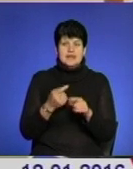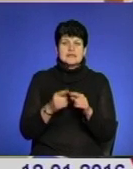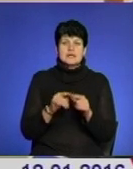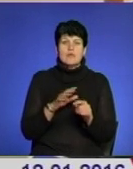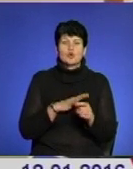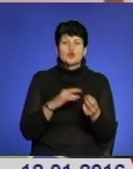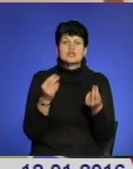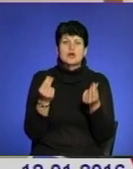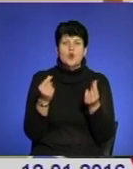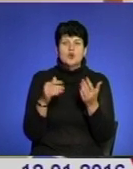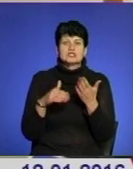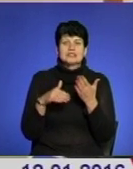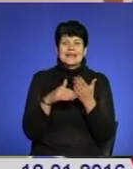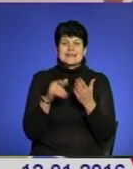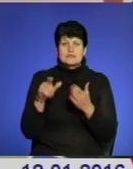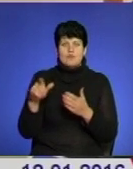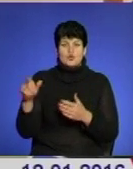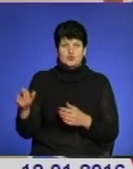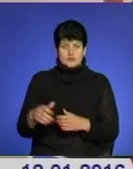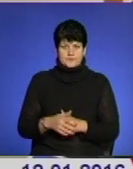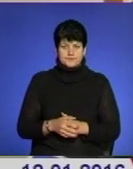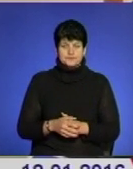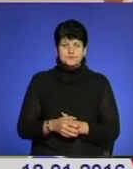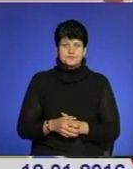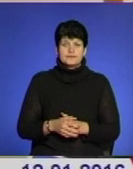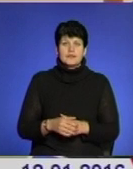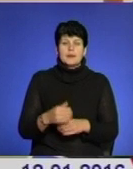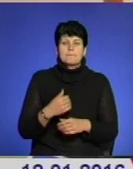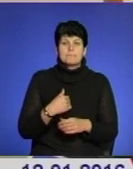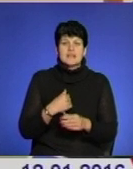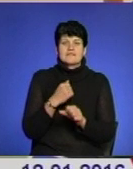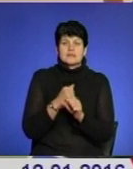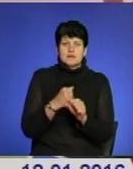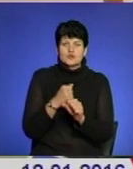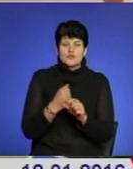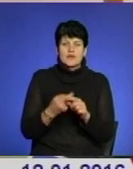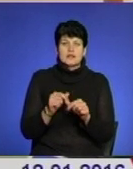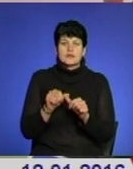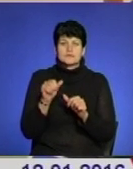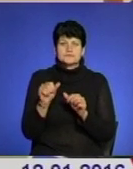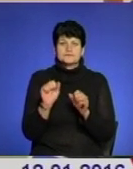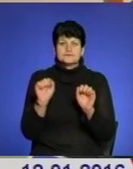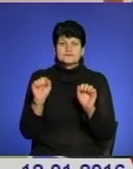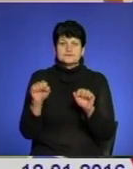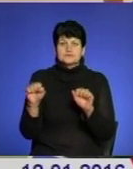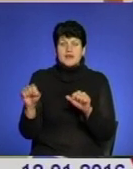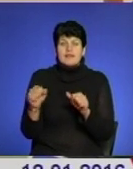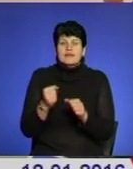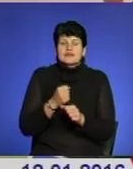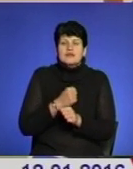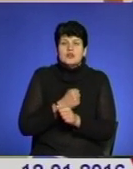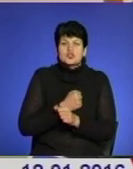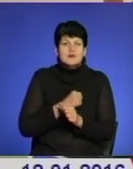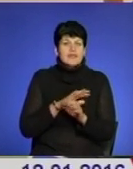спонсорів. Ми відпрацювали деякі елементи, але, на жаль, вона